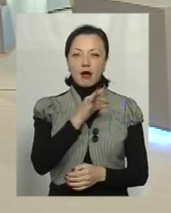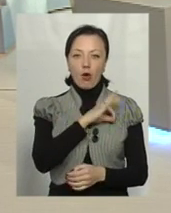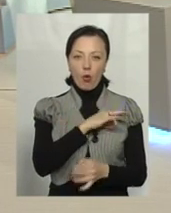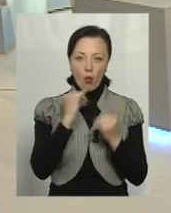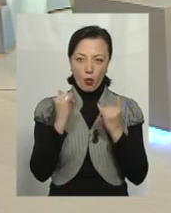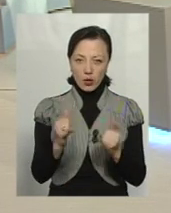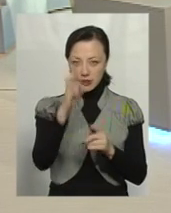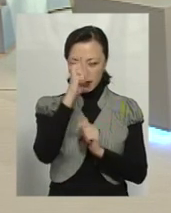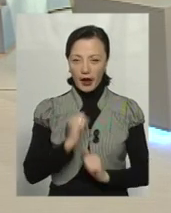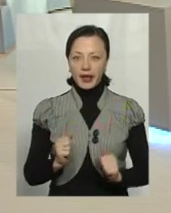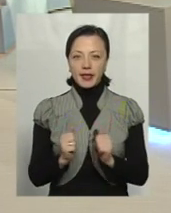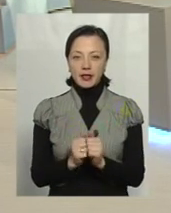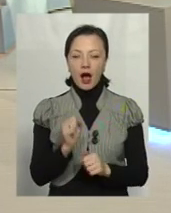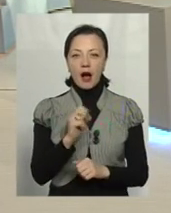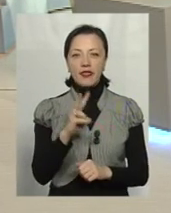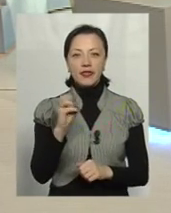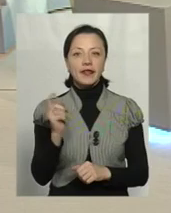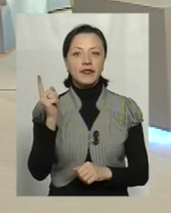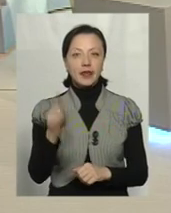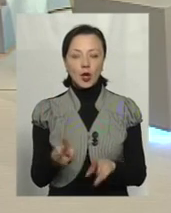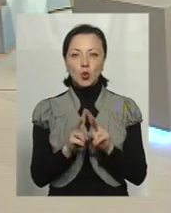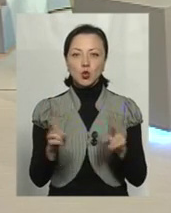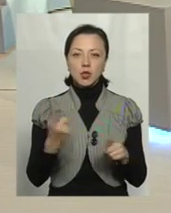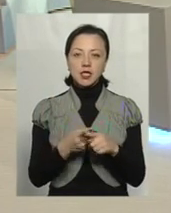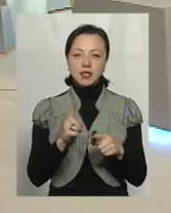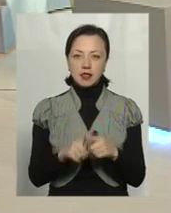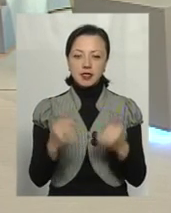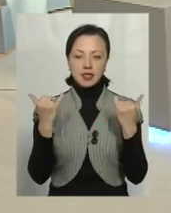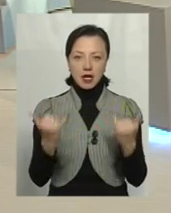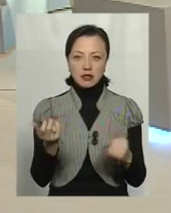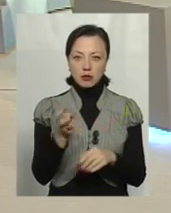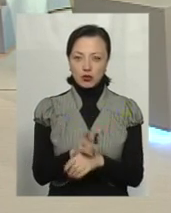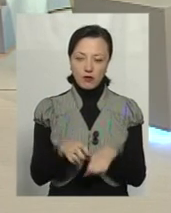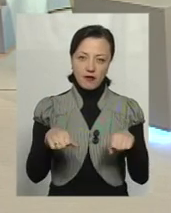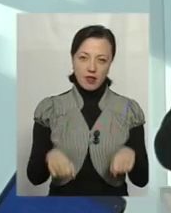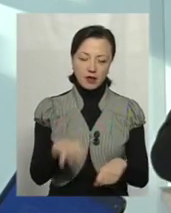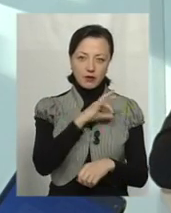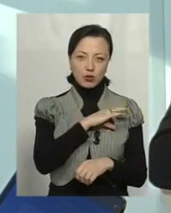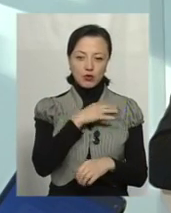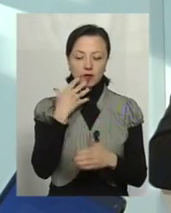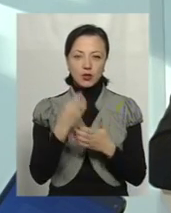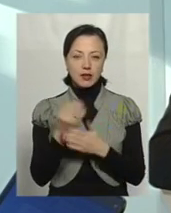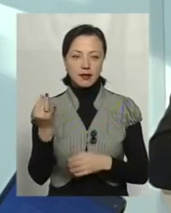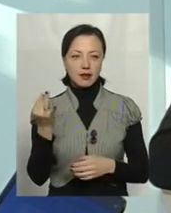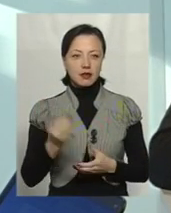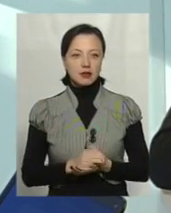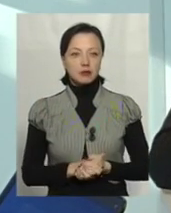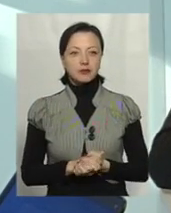країни, а не тих, хто в даний момент часу прийшов до влади і її використовує в своїх цілях.